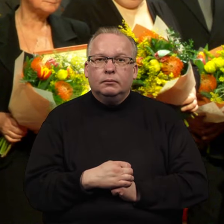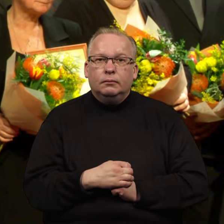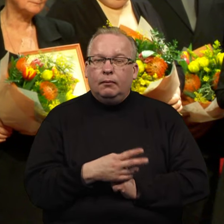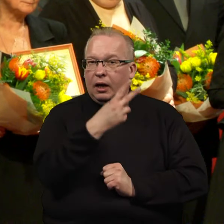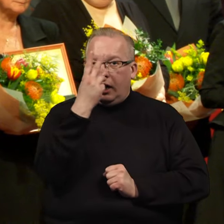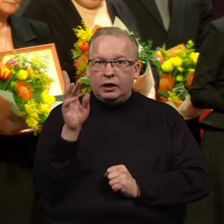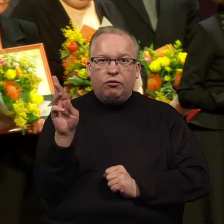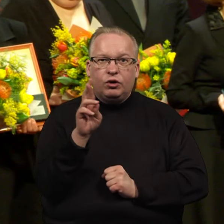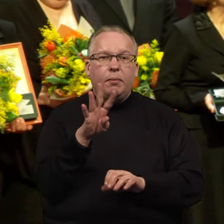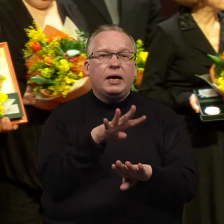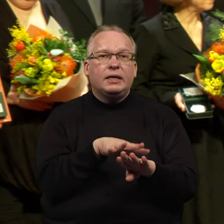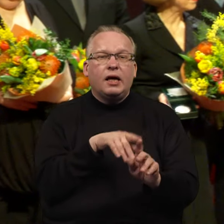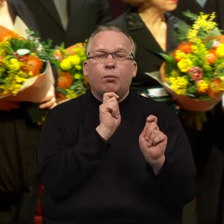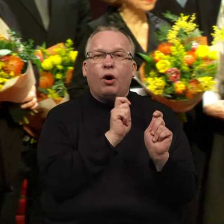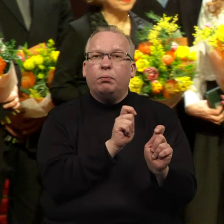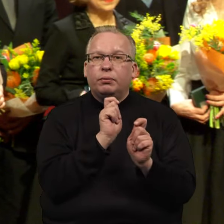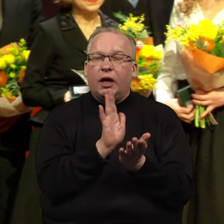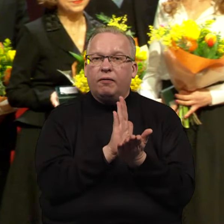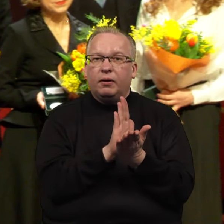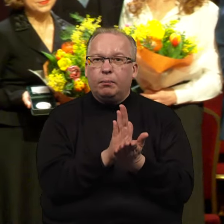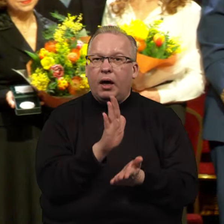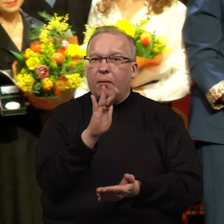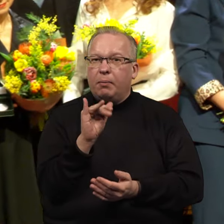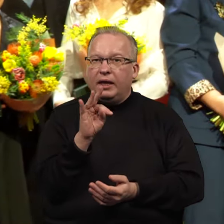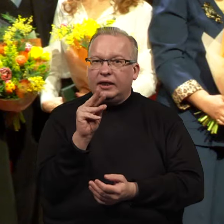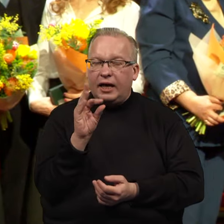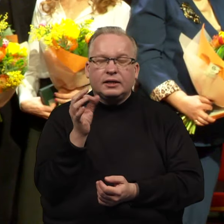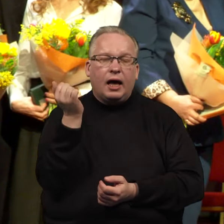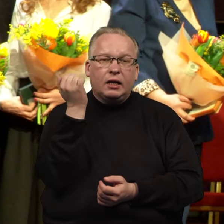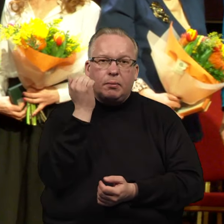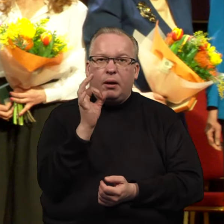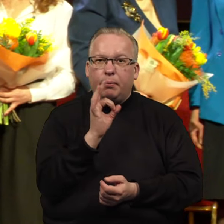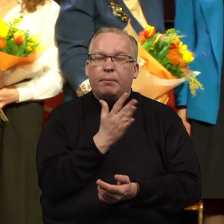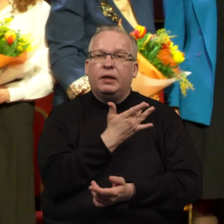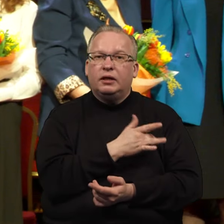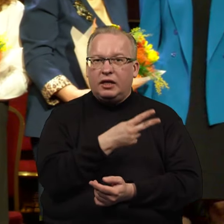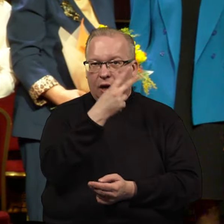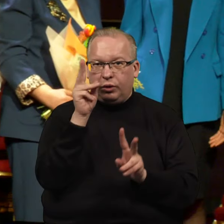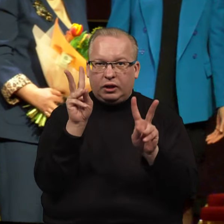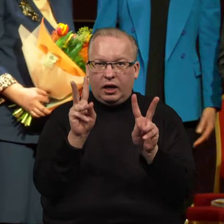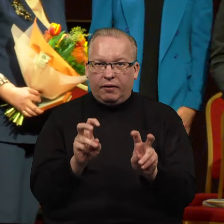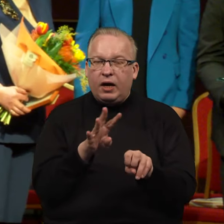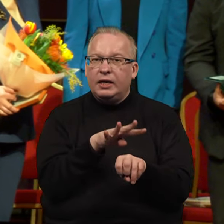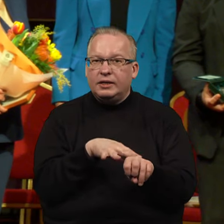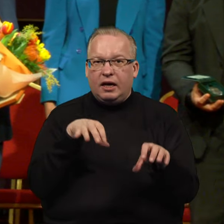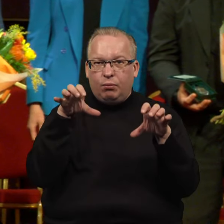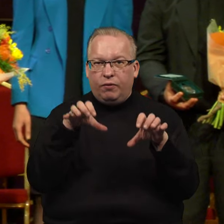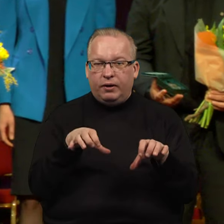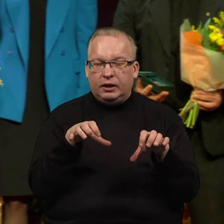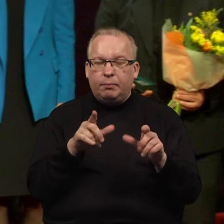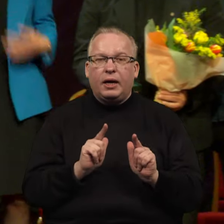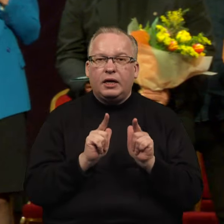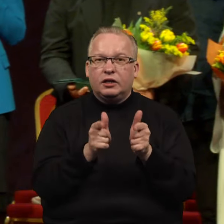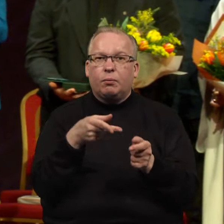Lietuvos Respublikos Seimo apdovanojimą Gabrielės Petkevičaitės bitės atminimo medalių tarnaukite Lietuvai Seimo valdyba įsteigė